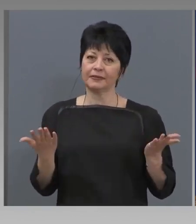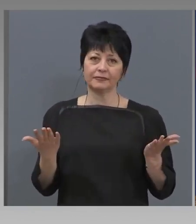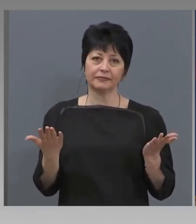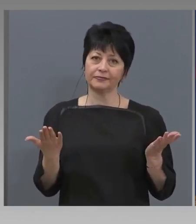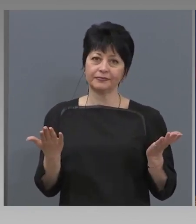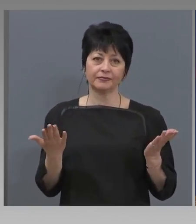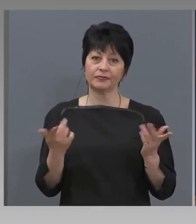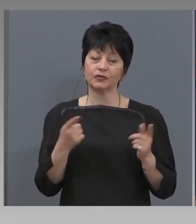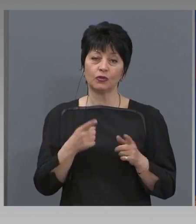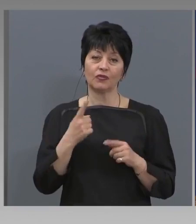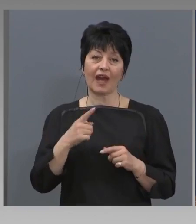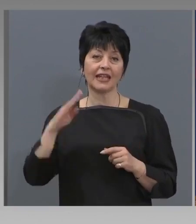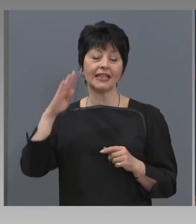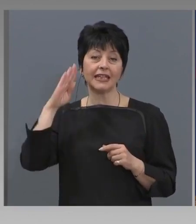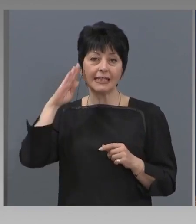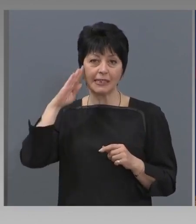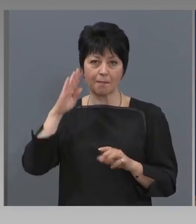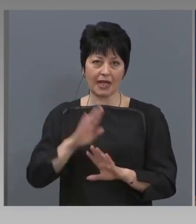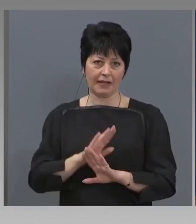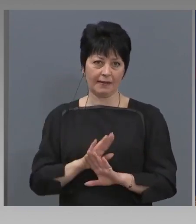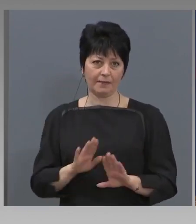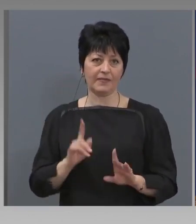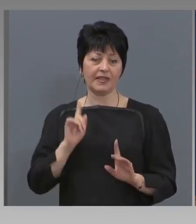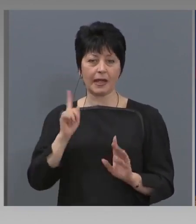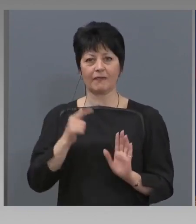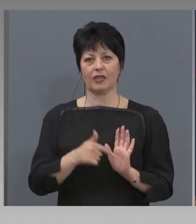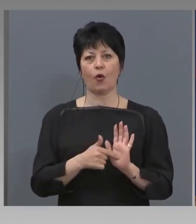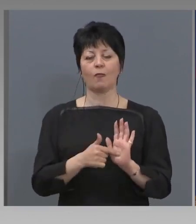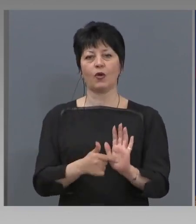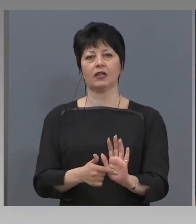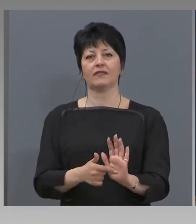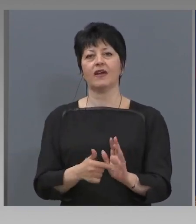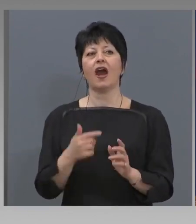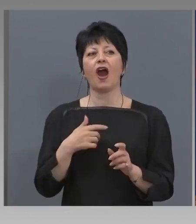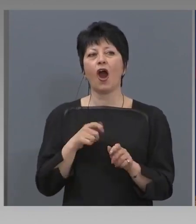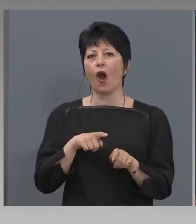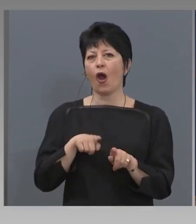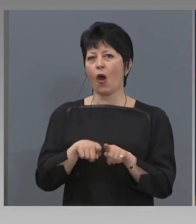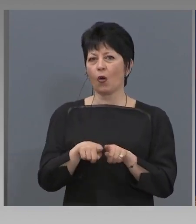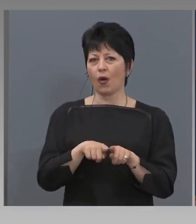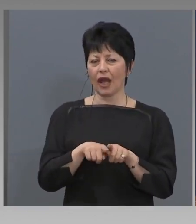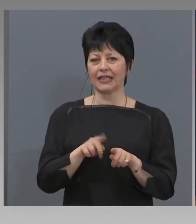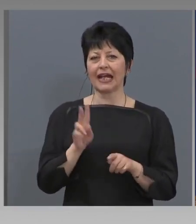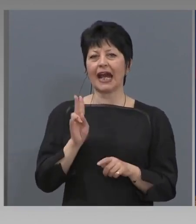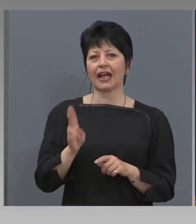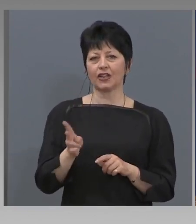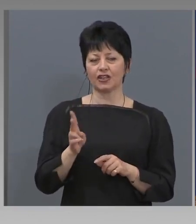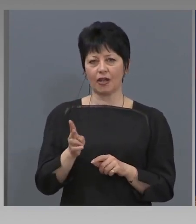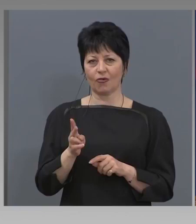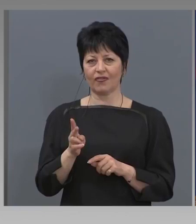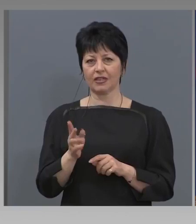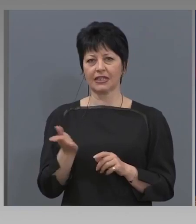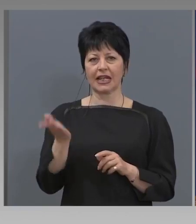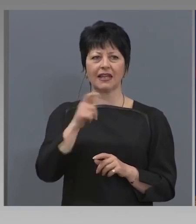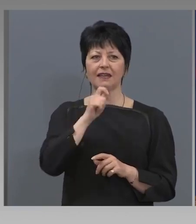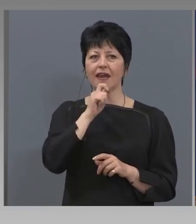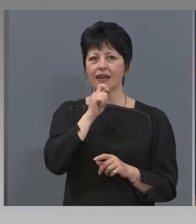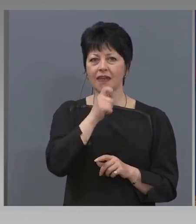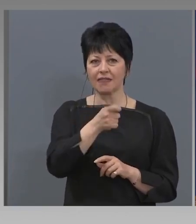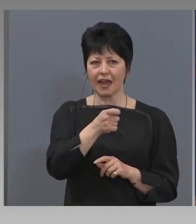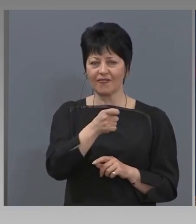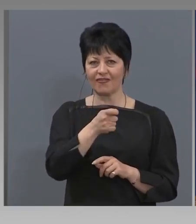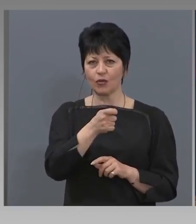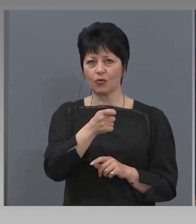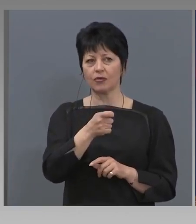и дисциплина. Трябва да го показваме. Колегата Каракаджанов седнал след интервю с вашата телевизия там.